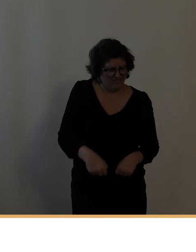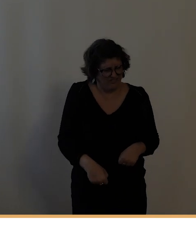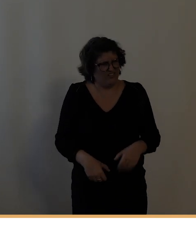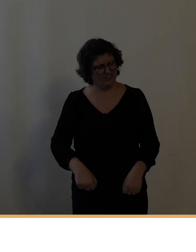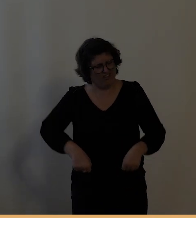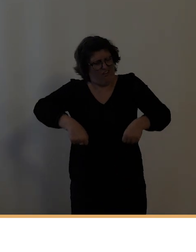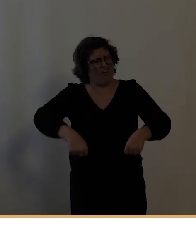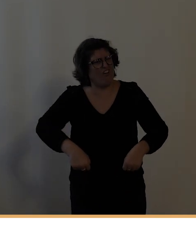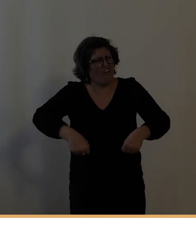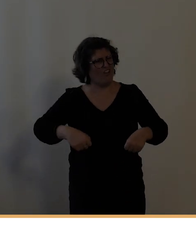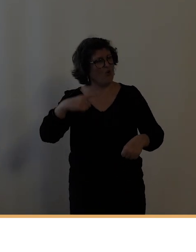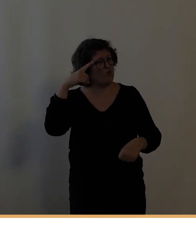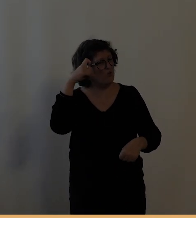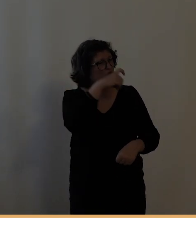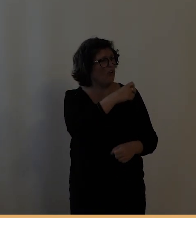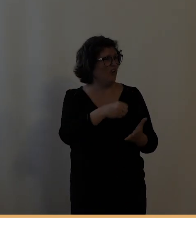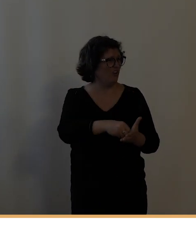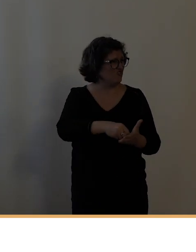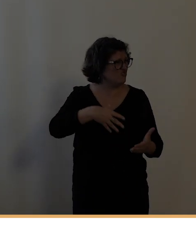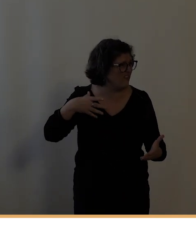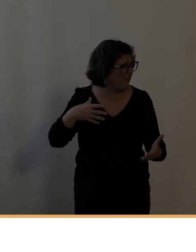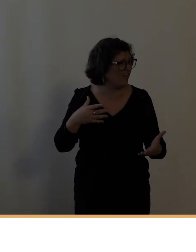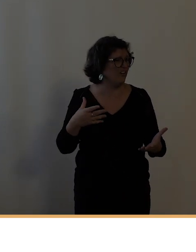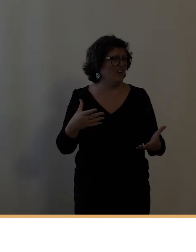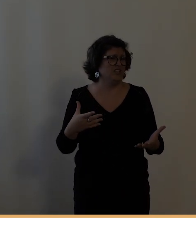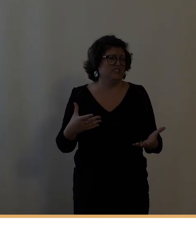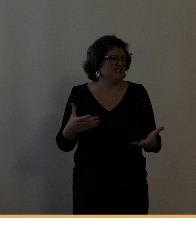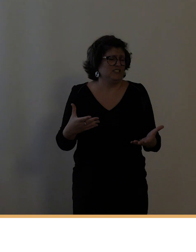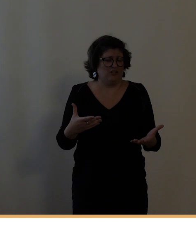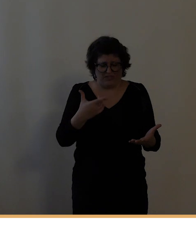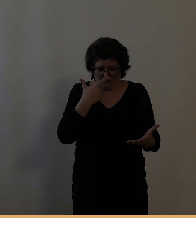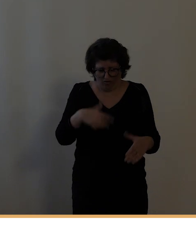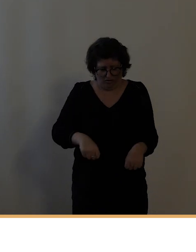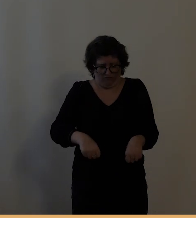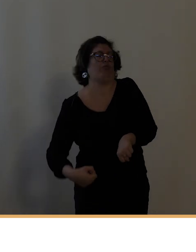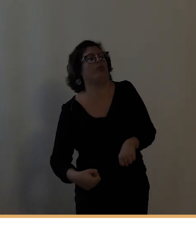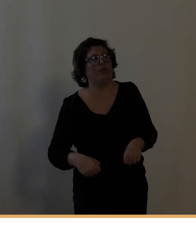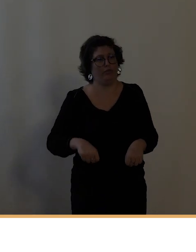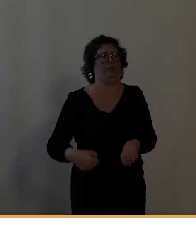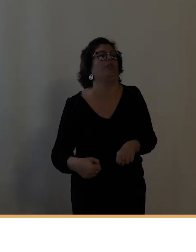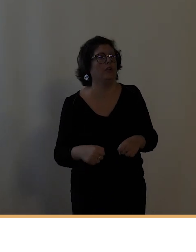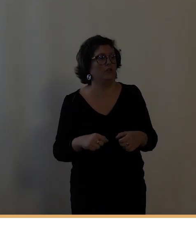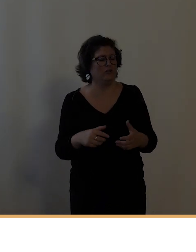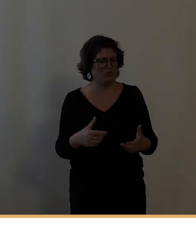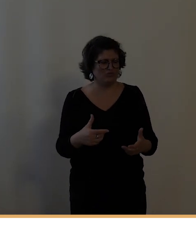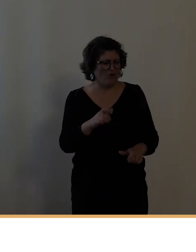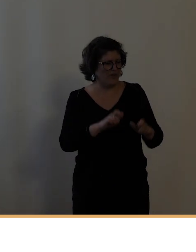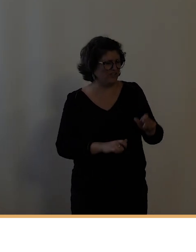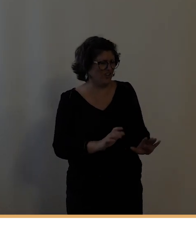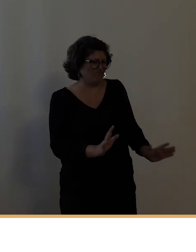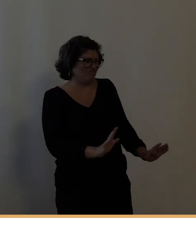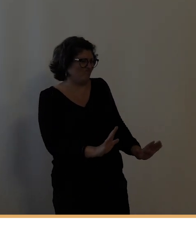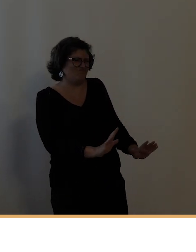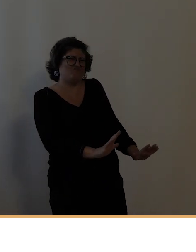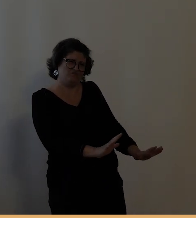lourdes et coûteuses et aussi peu fiables. Ce qui ralentit ce mode de locomotion si bien